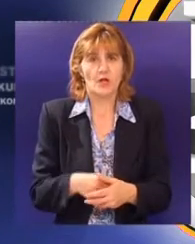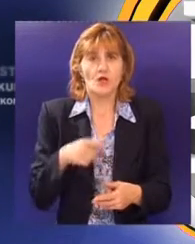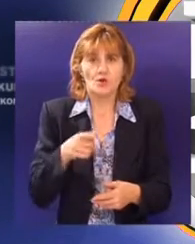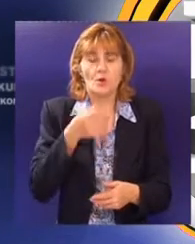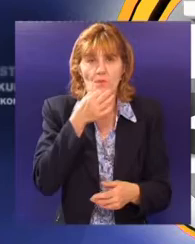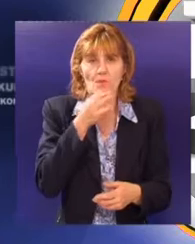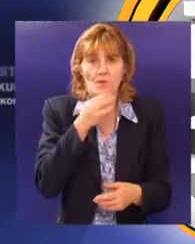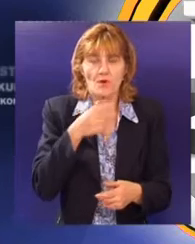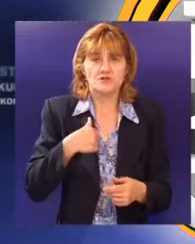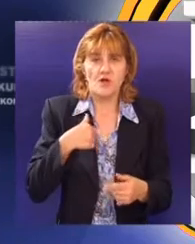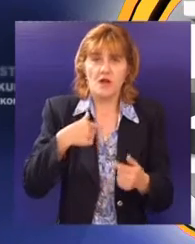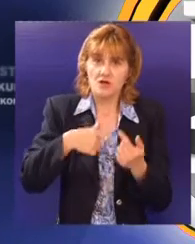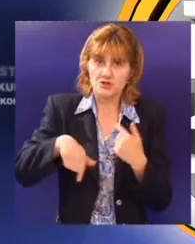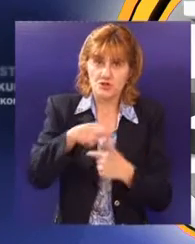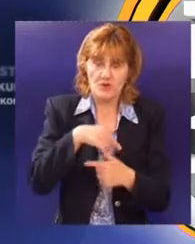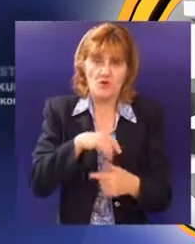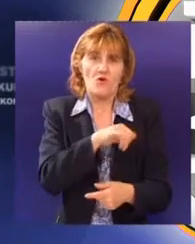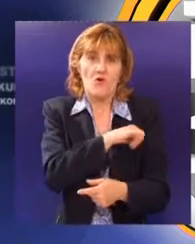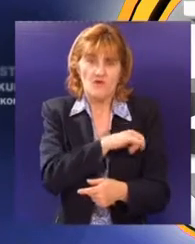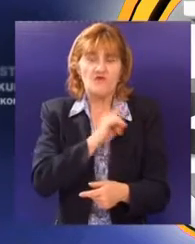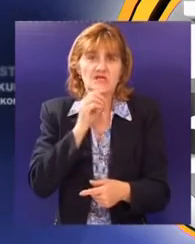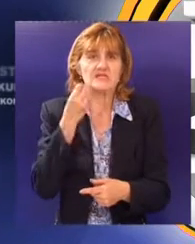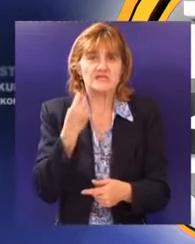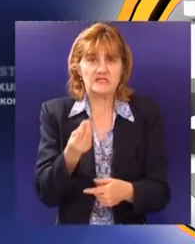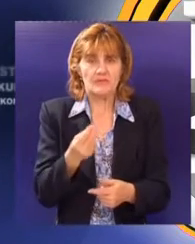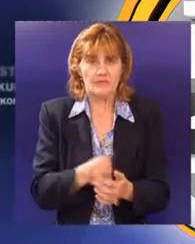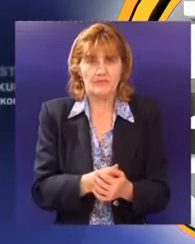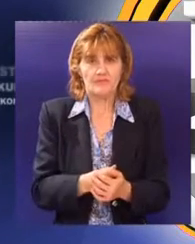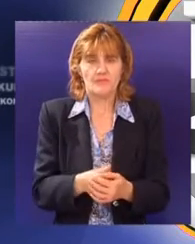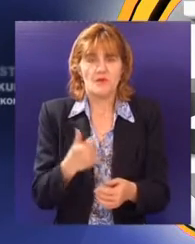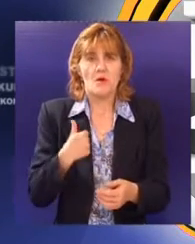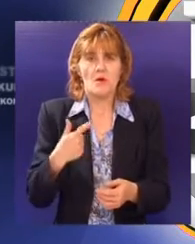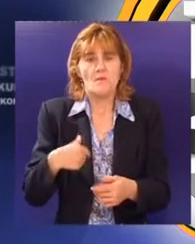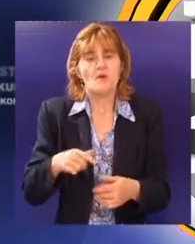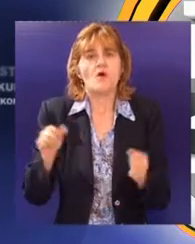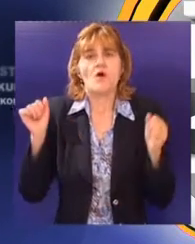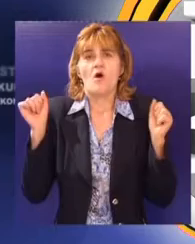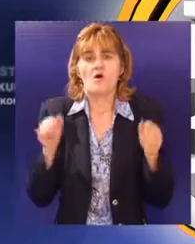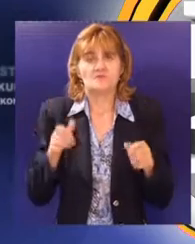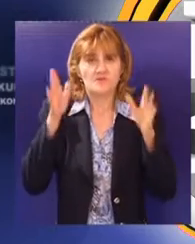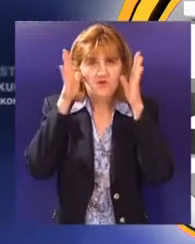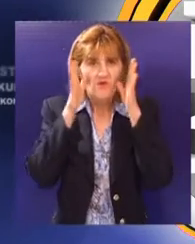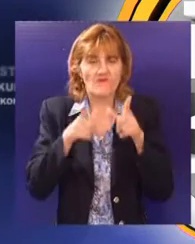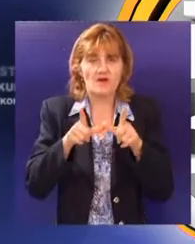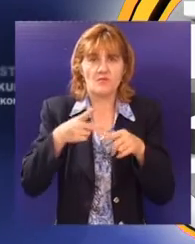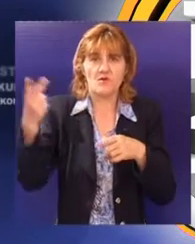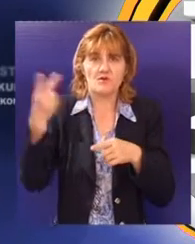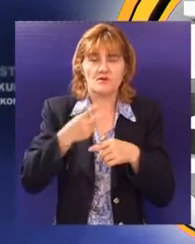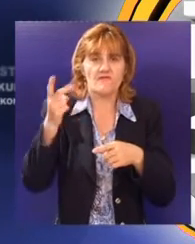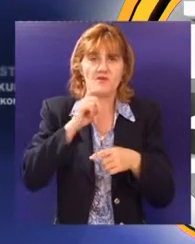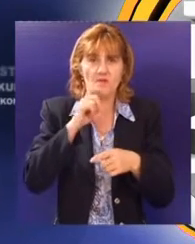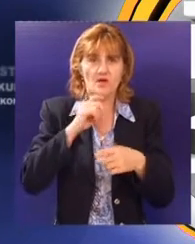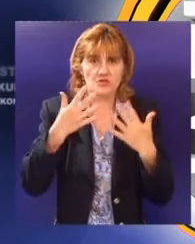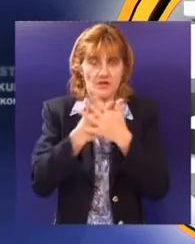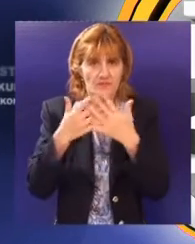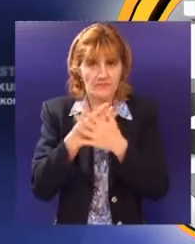poboljšava ne samo našem regionu i ne samo Vojodinu, nego sigurno Srbiji. Mi polažemo ozbiljne nade na ova dva prelaza, zato što oni